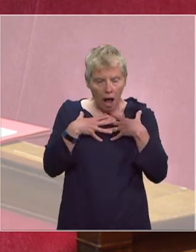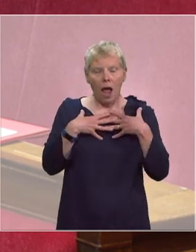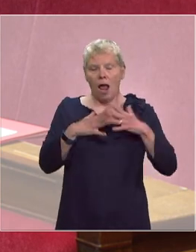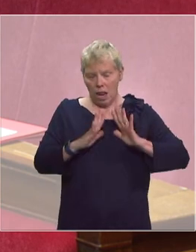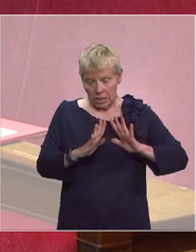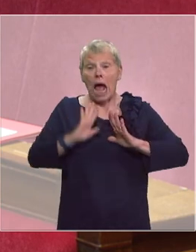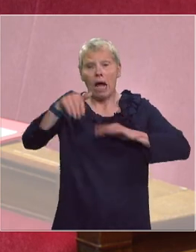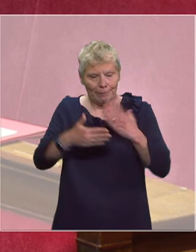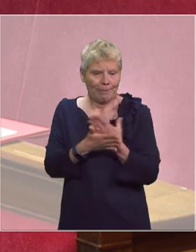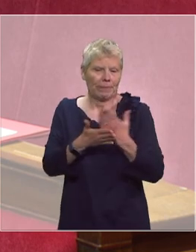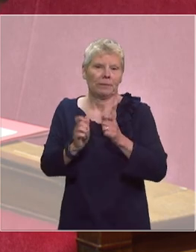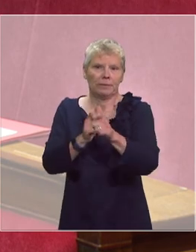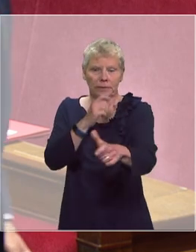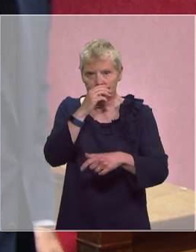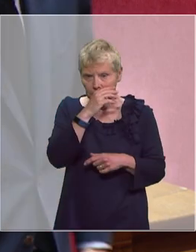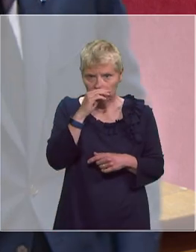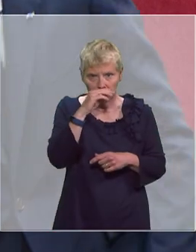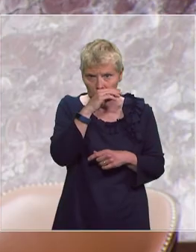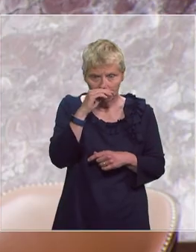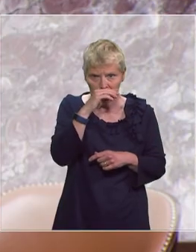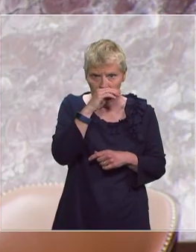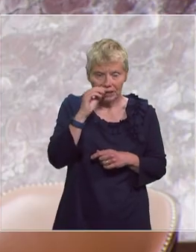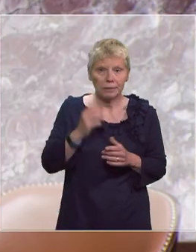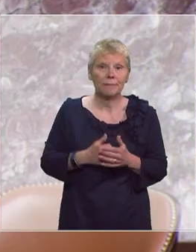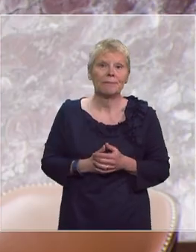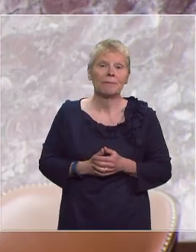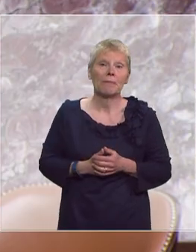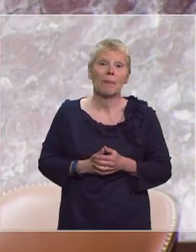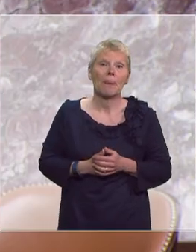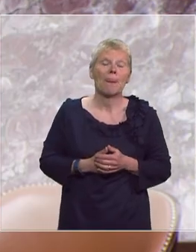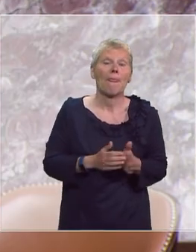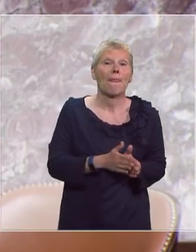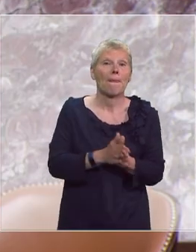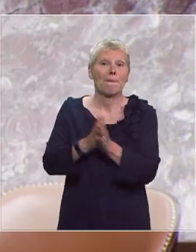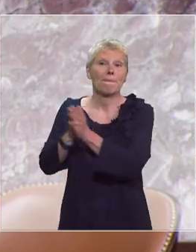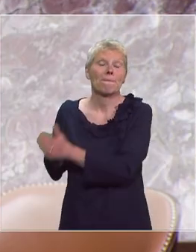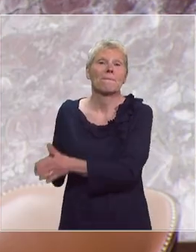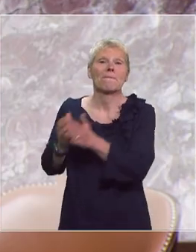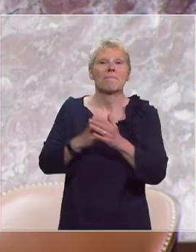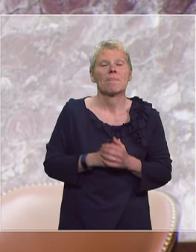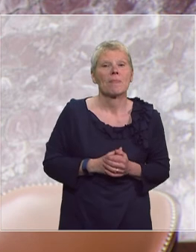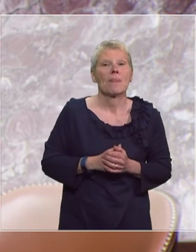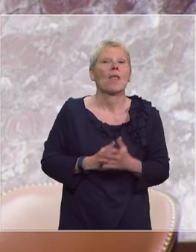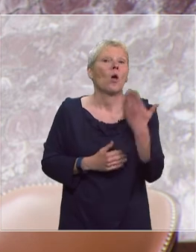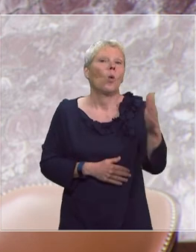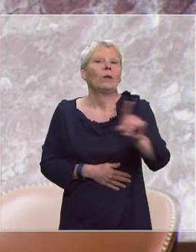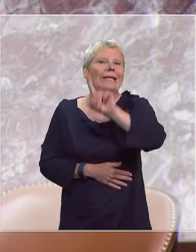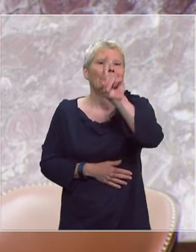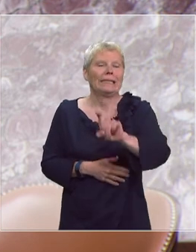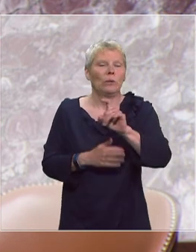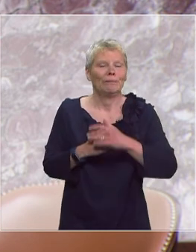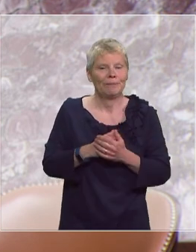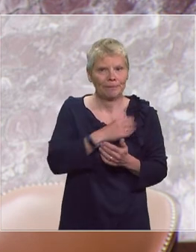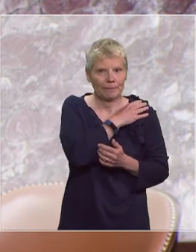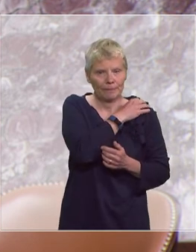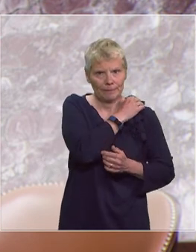préparer la suite. Merci, monsieur le Premier ministre. La parole est à monsieur Marc Delatte pour une question de madame